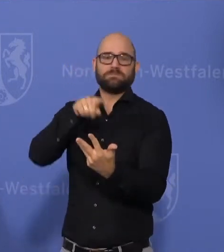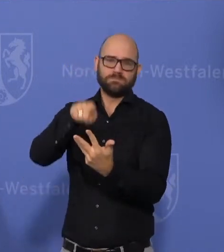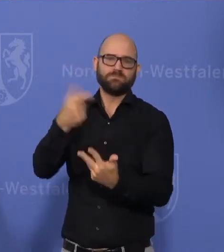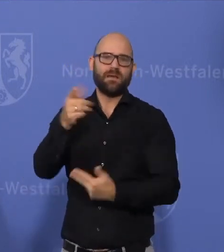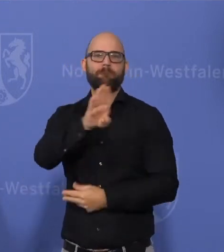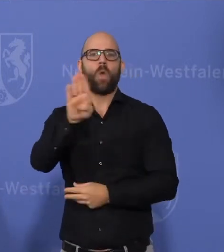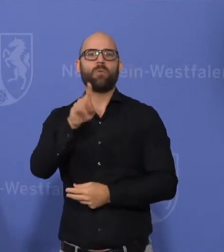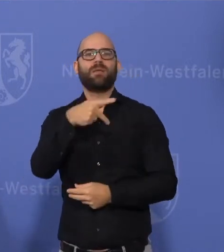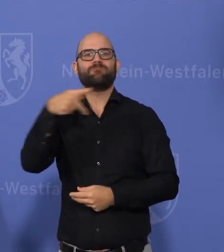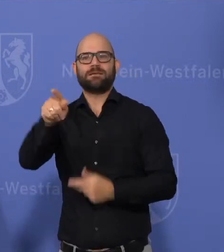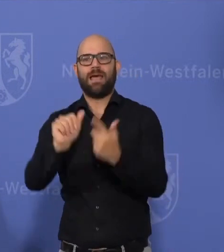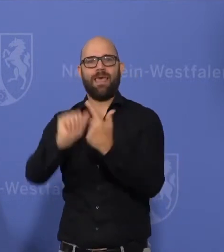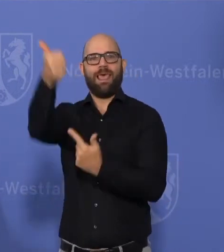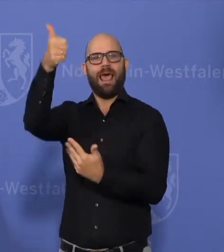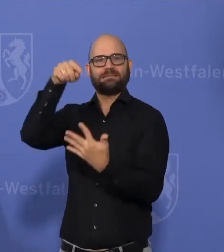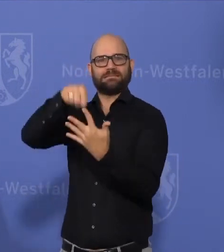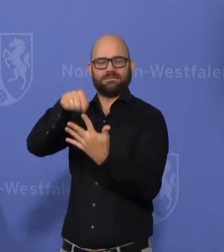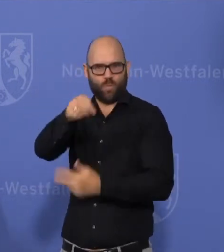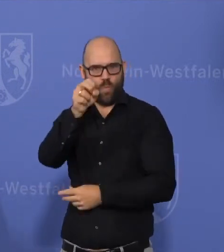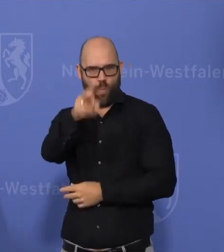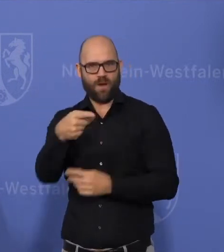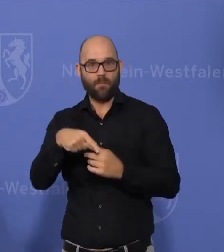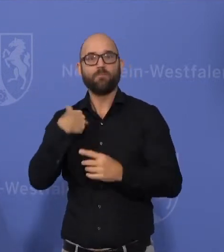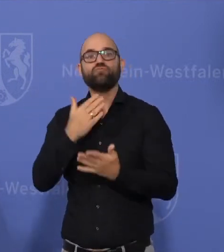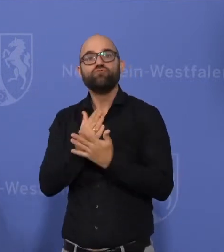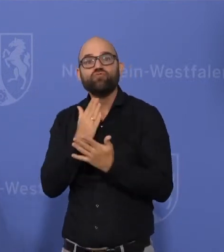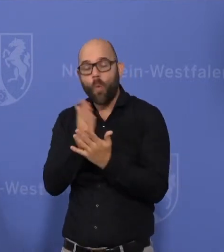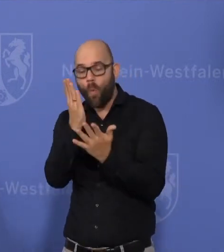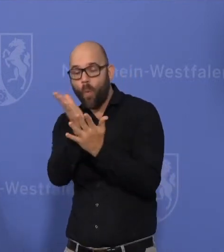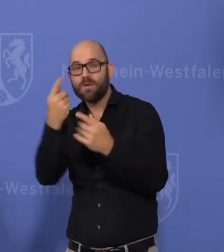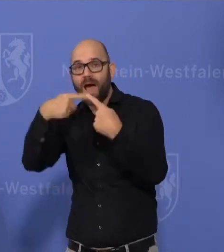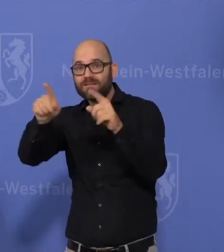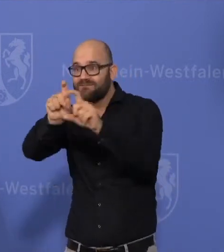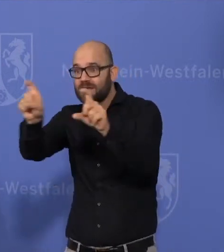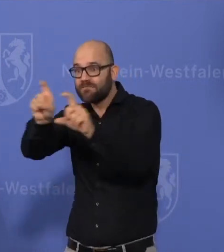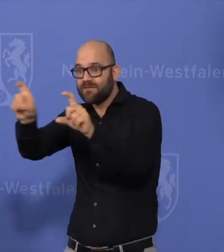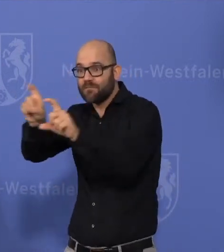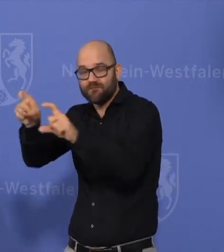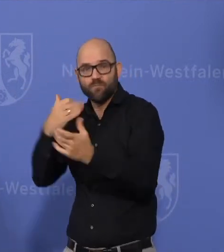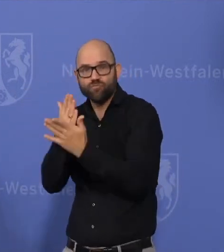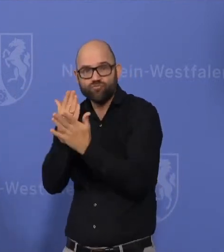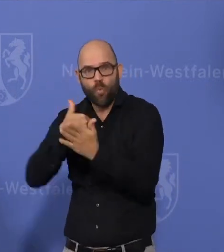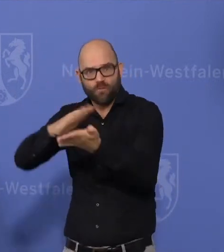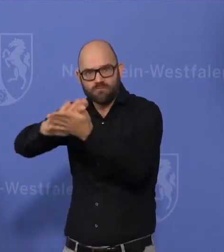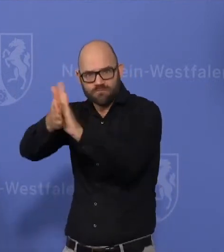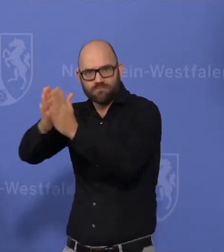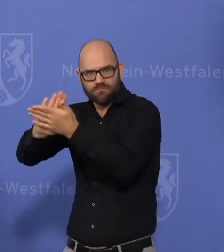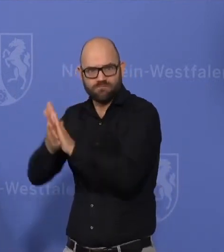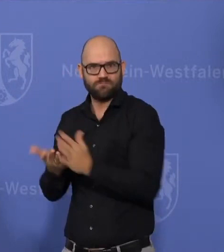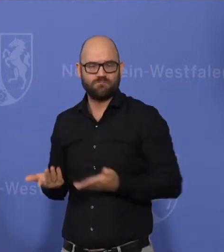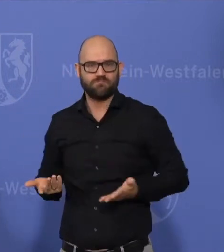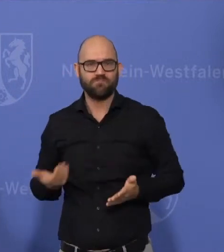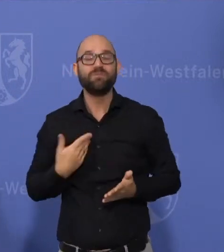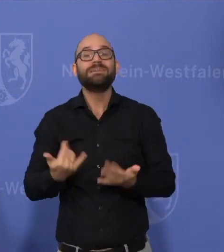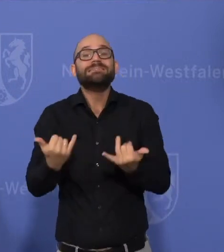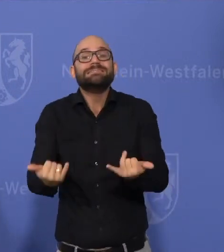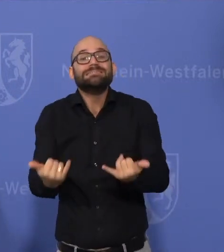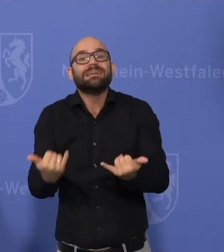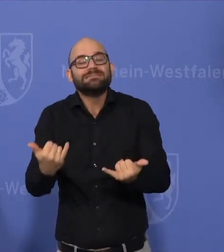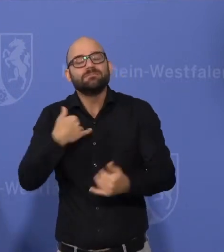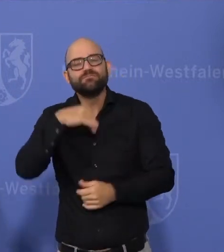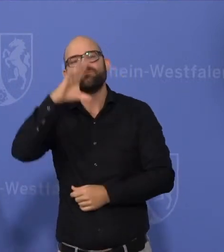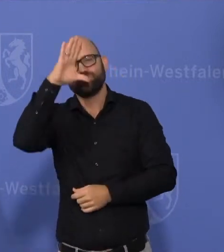nach wie vor begrenzt sind. Und ich habe ja eben gesagt, wir wissen jetzt sehr genau bis in die siebten